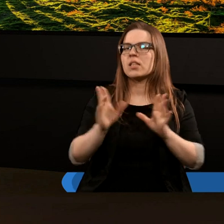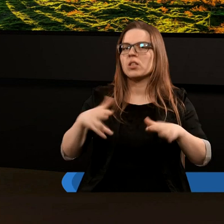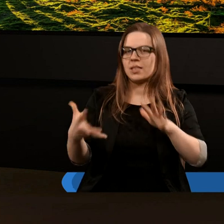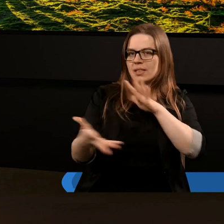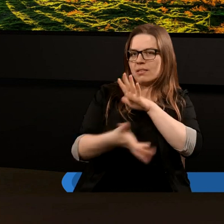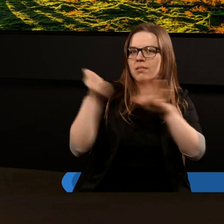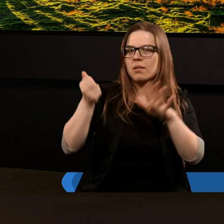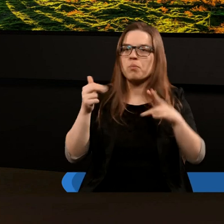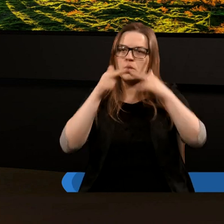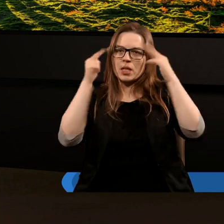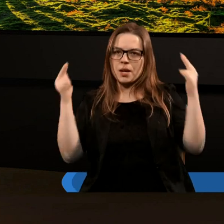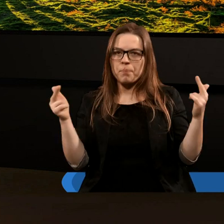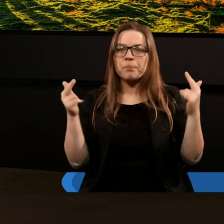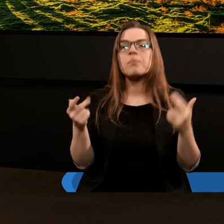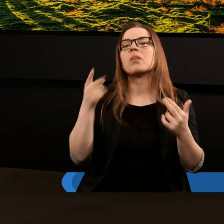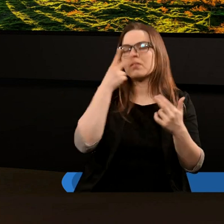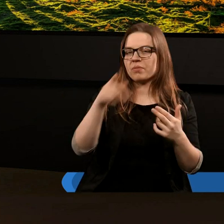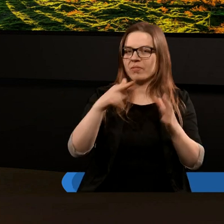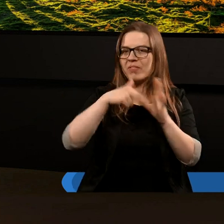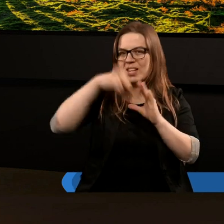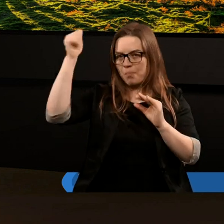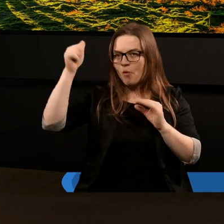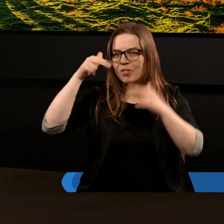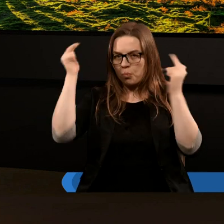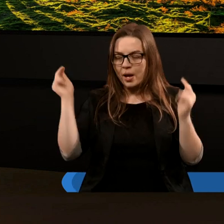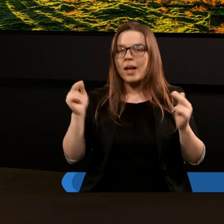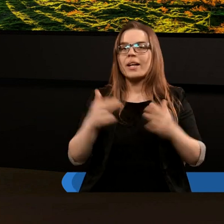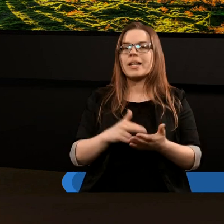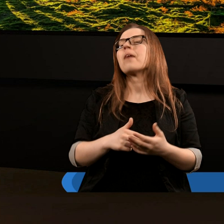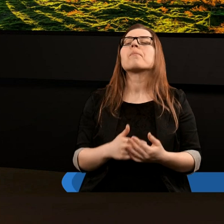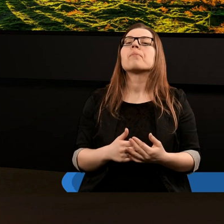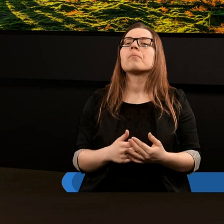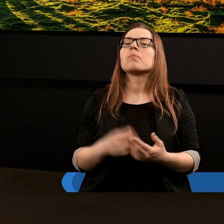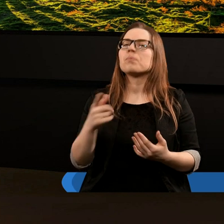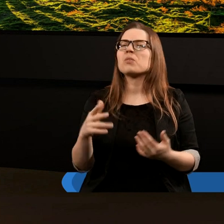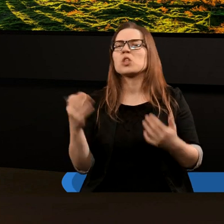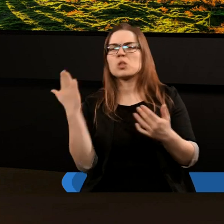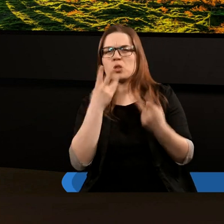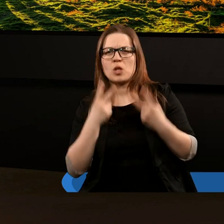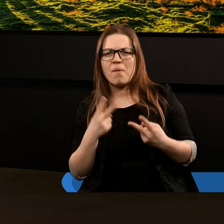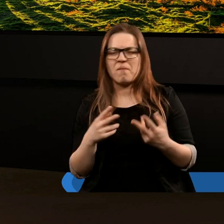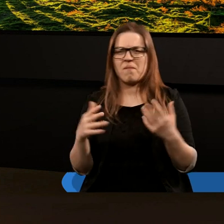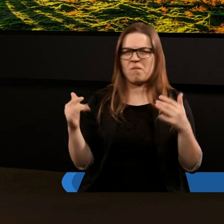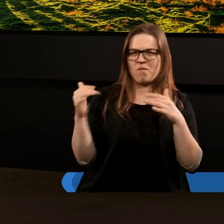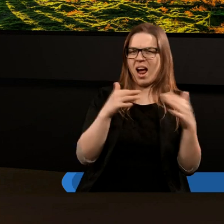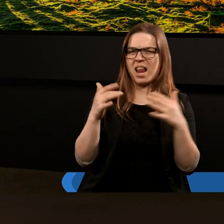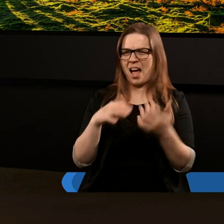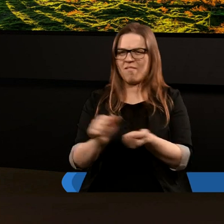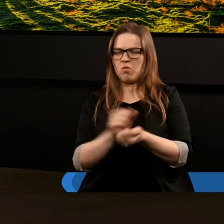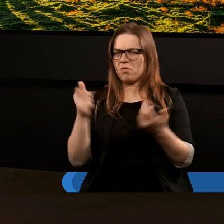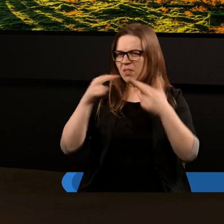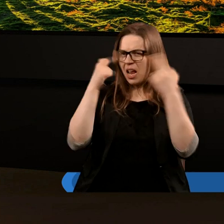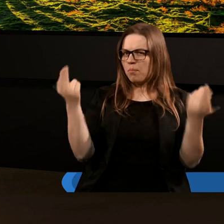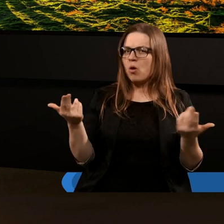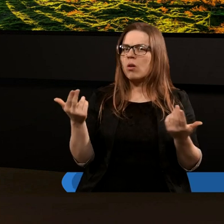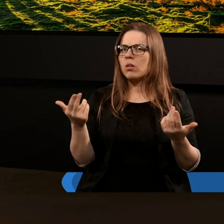został zabrany do nieba. Mowa jest oczywiście o jego w niebowstąpieniu. A teraz czytamy o jakiejś walce, wojnie, która wybuchła w niebie. Czy